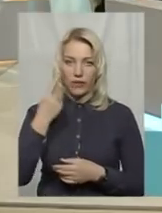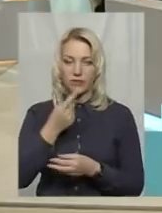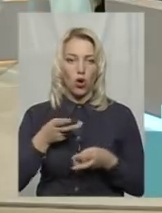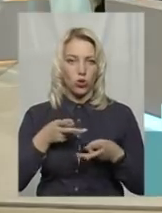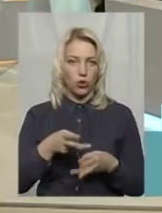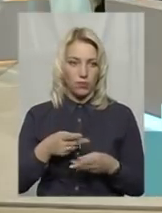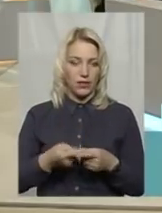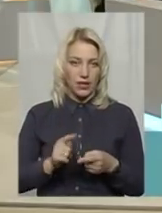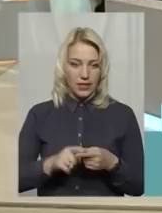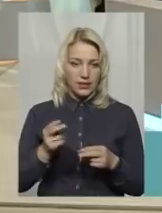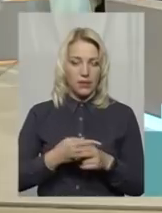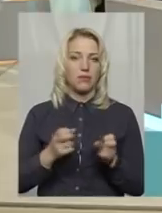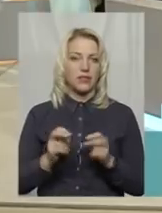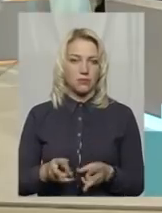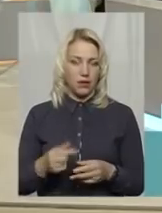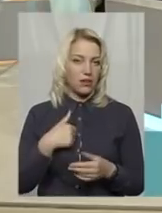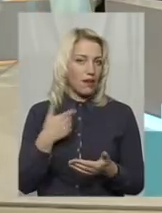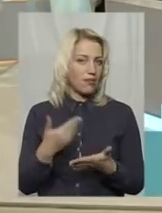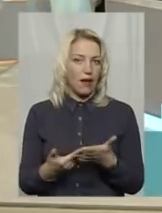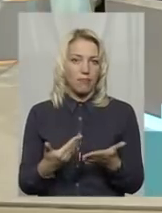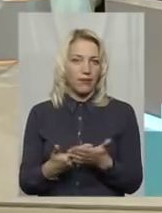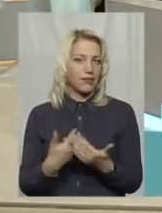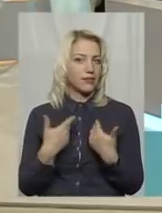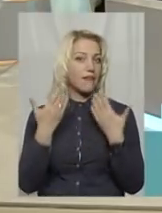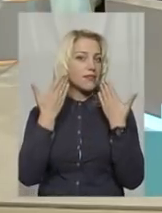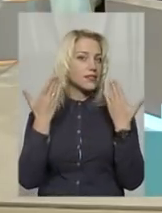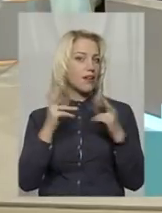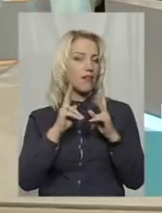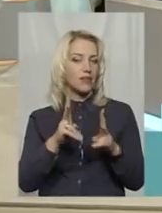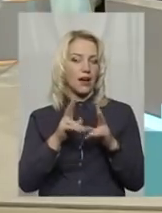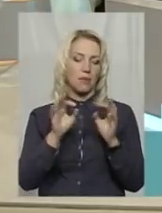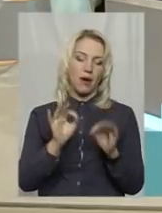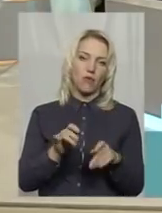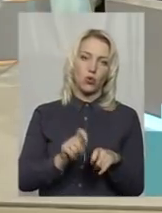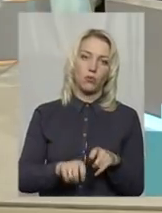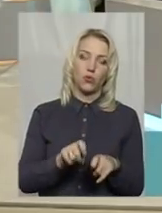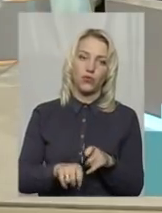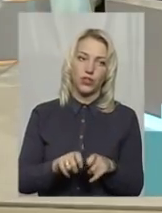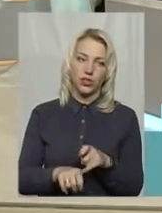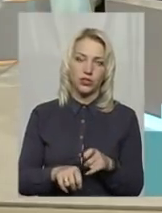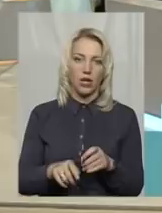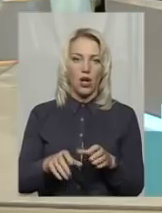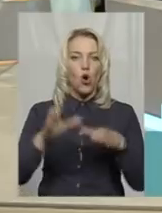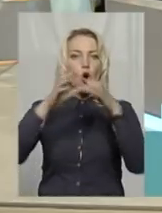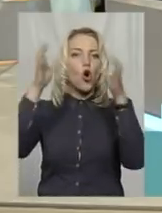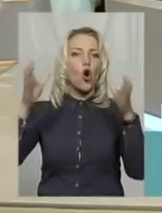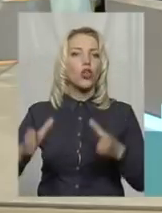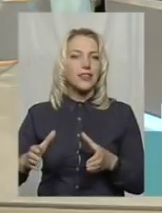і теж безпека. Я, наприклад, не знав, як правильно перевірити котел і